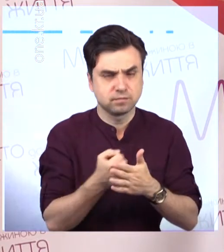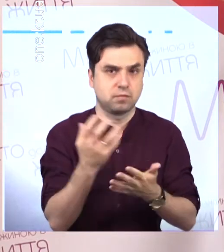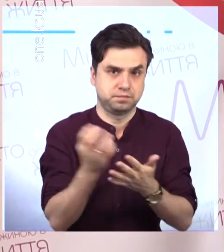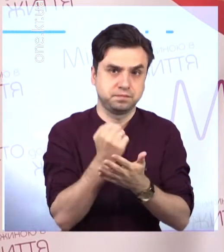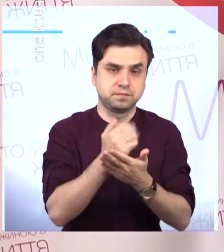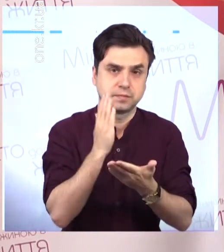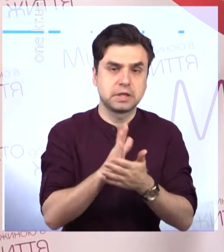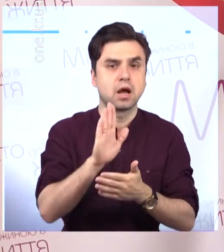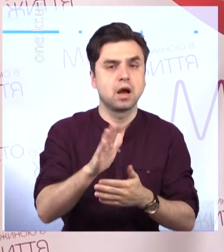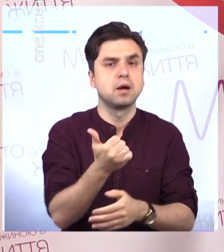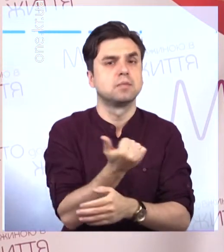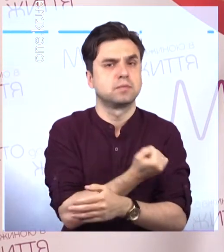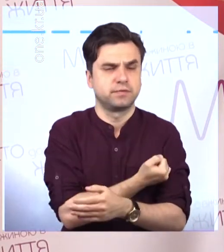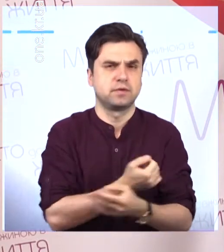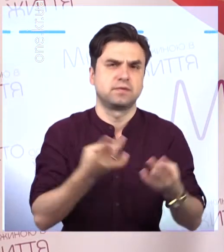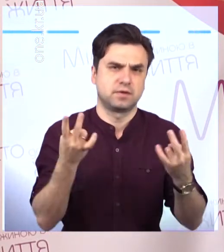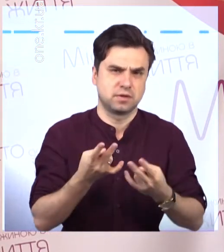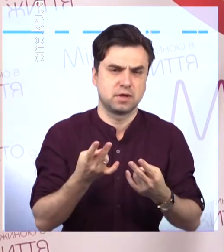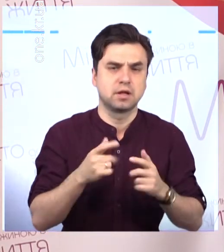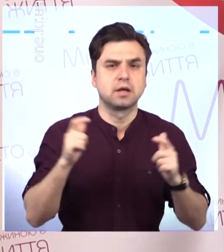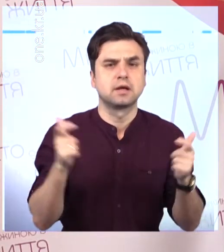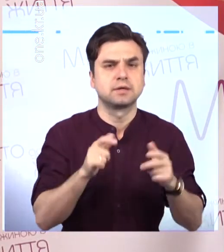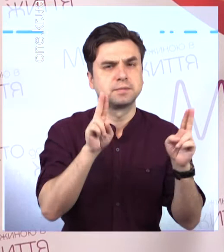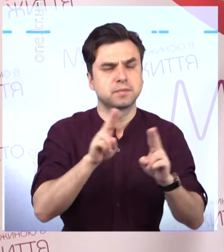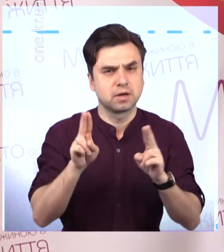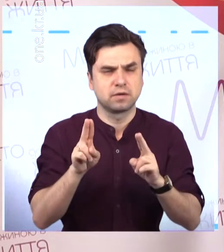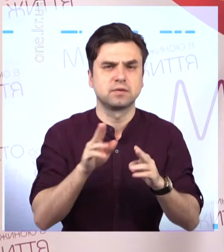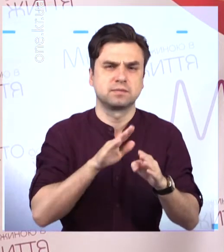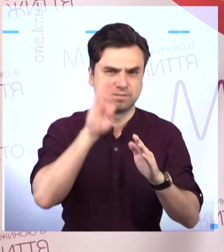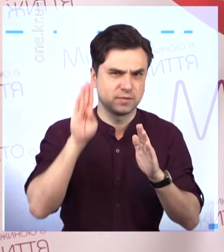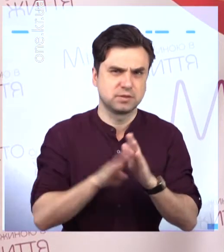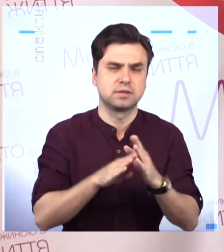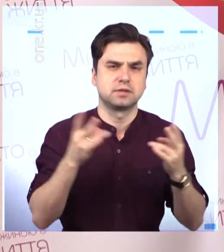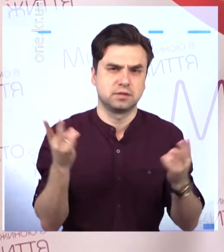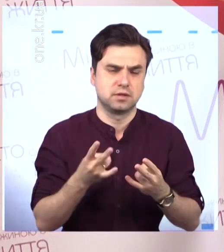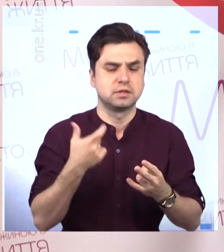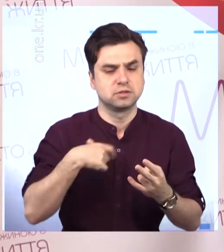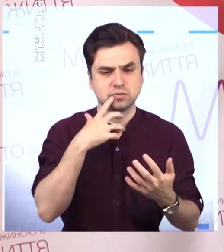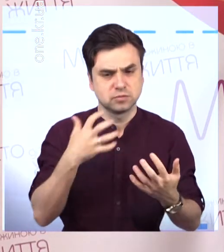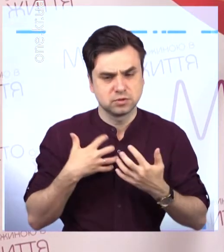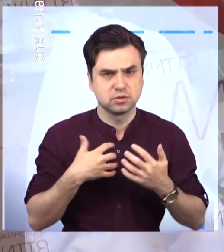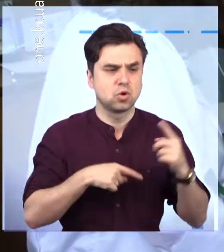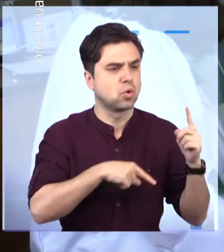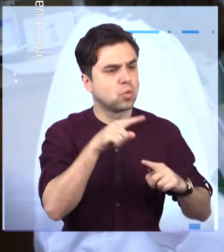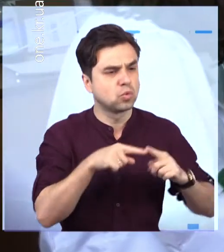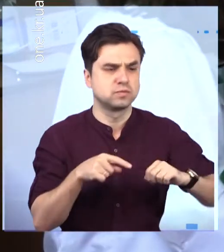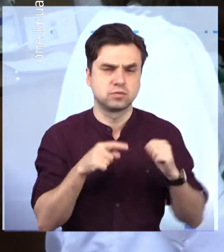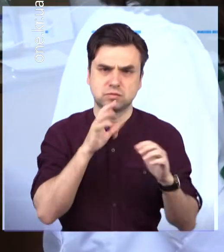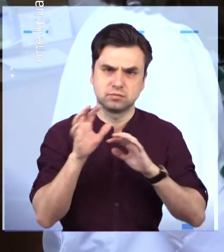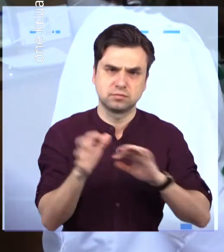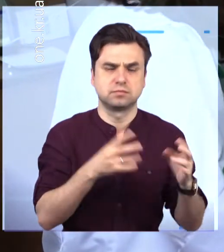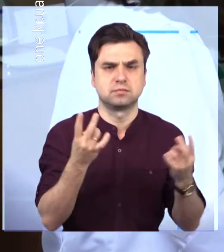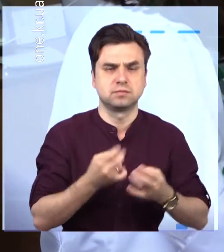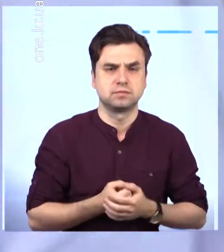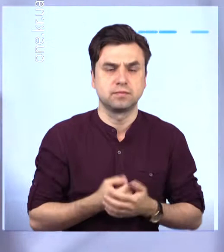прививки робити треба і зберегти тарантинні норми треба. Берегите себе і своїх близьких. Усього 12